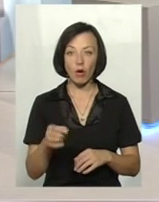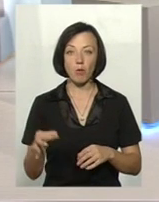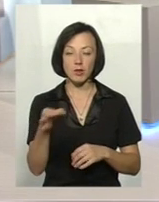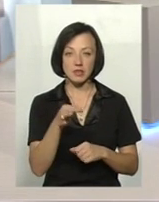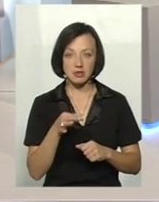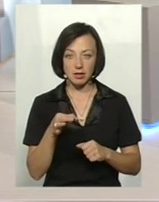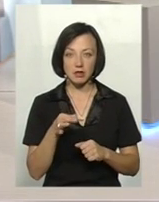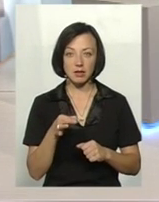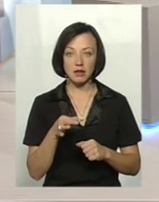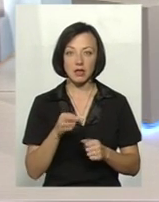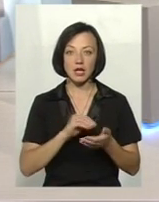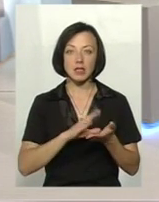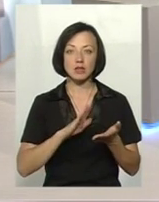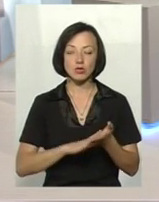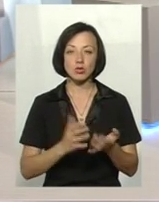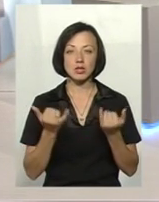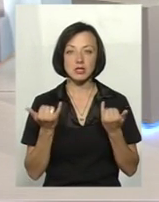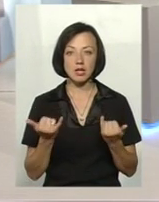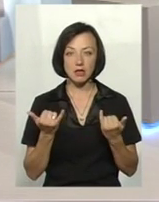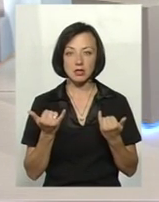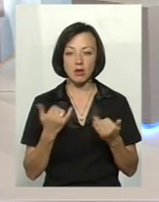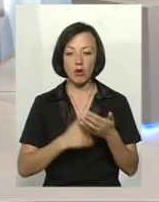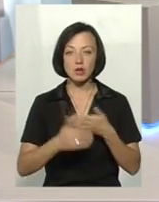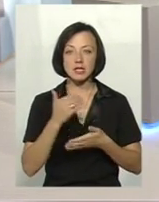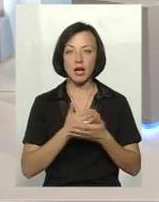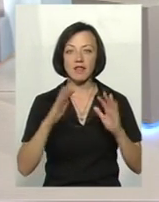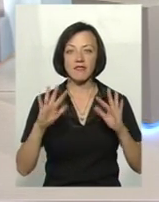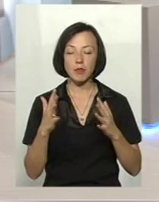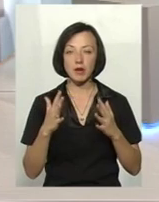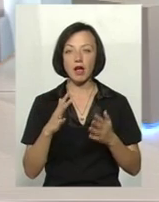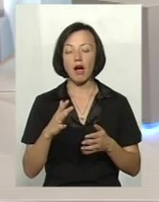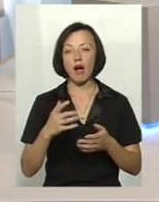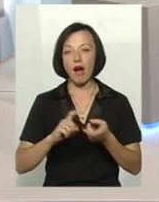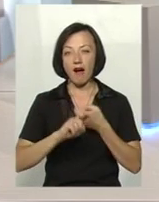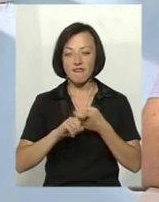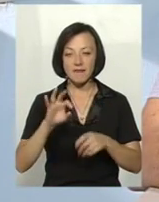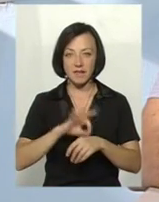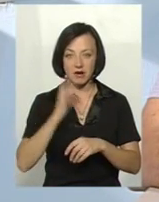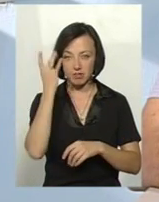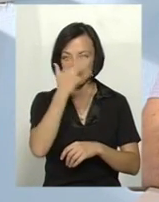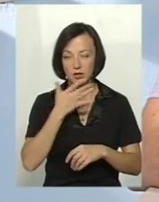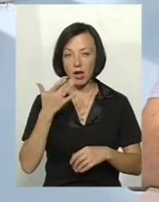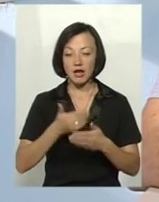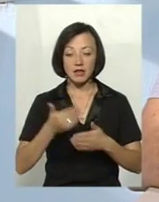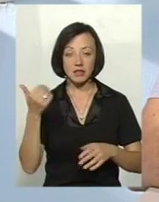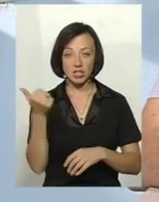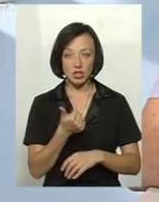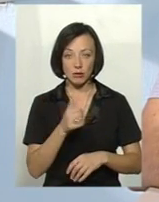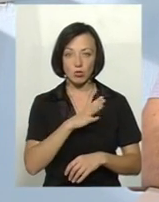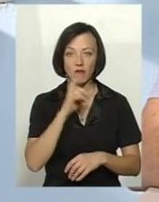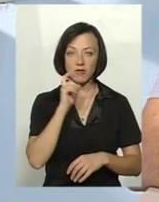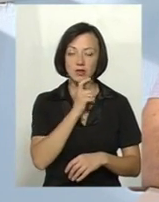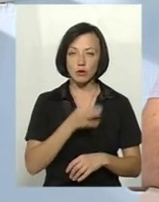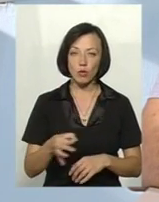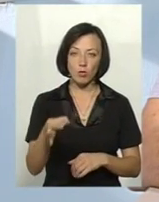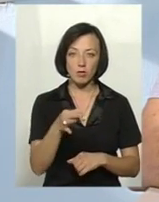реєструються зараз останні випадки африканської чуми. Перед тим, за неділю до того було Вінницька